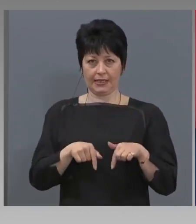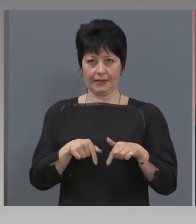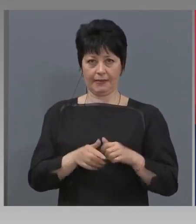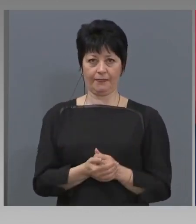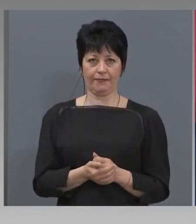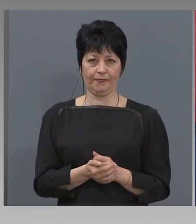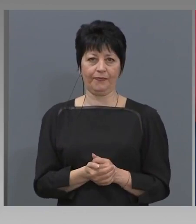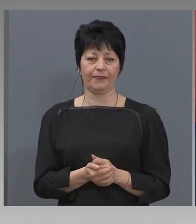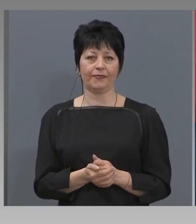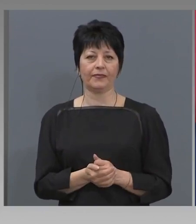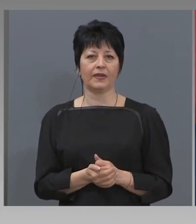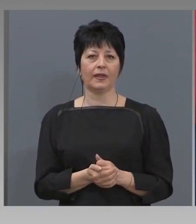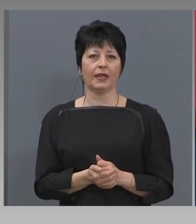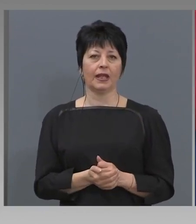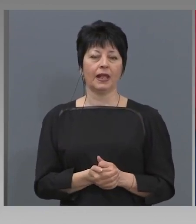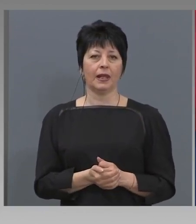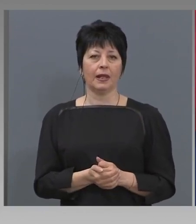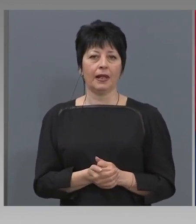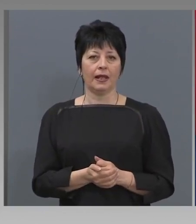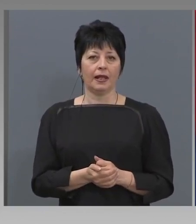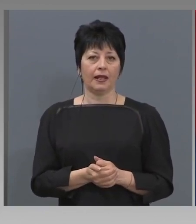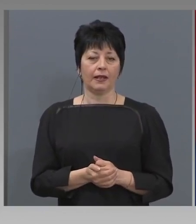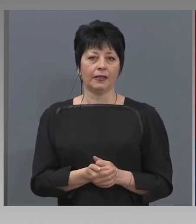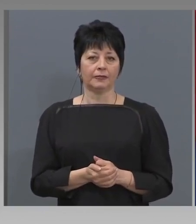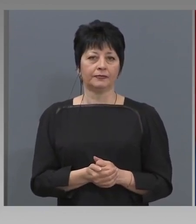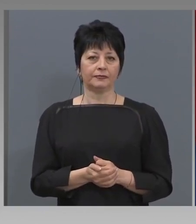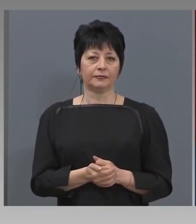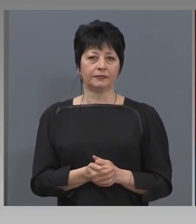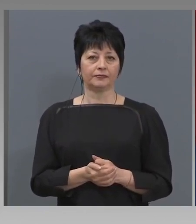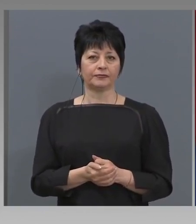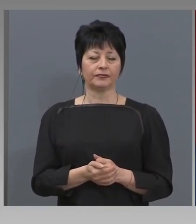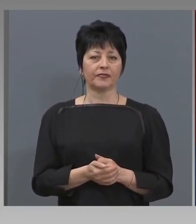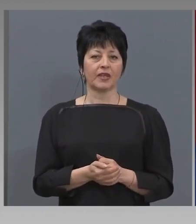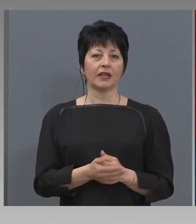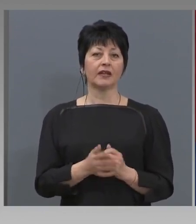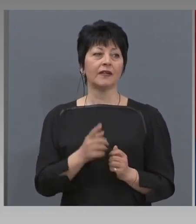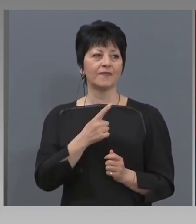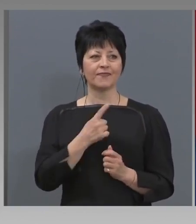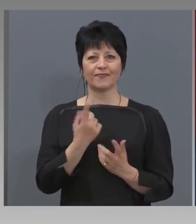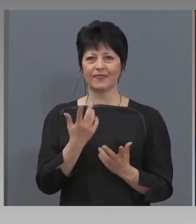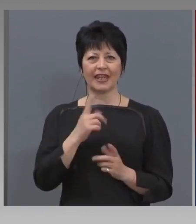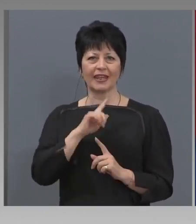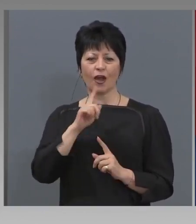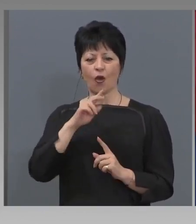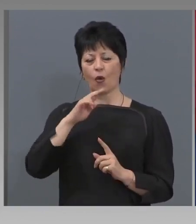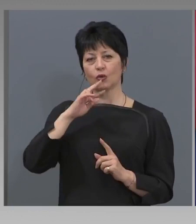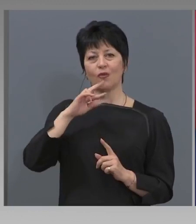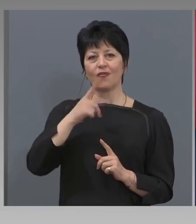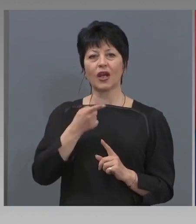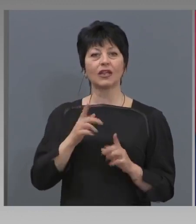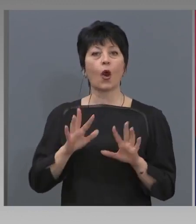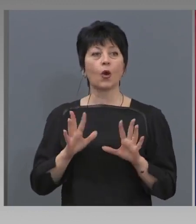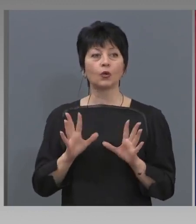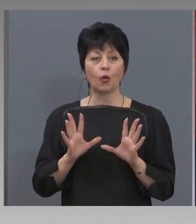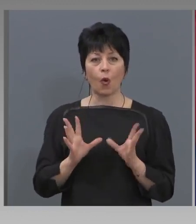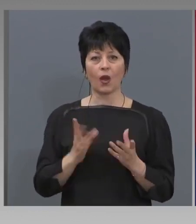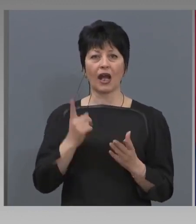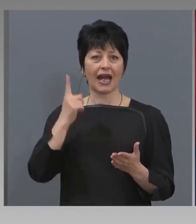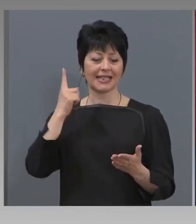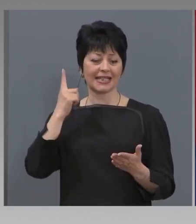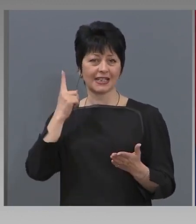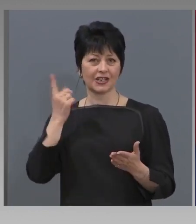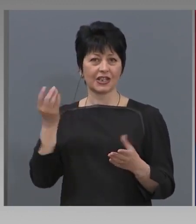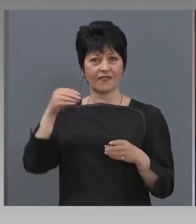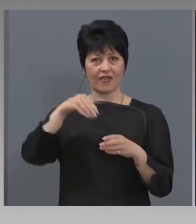Николай Минков посът е у нас на Българската национална телевизия. Господин, пример, ни отговорихте от кога ще въведете задължително